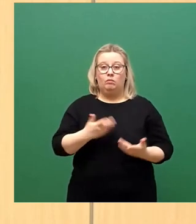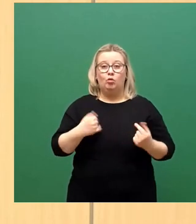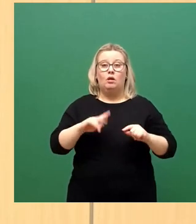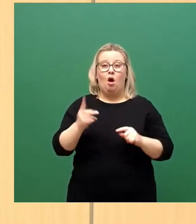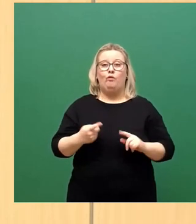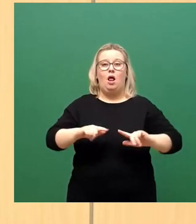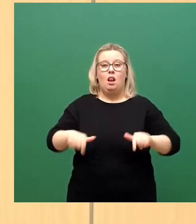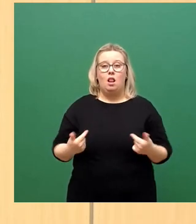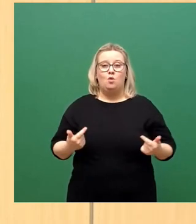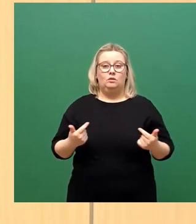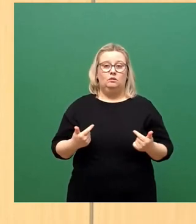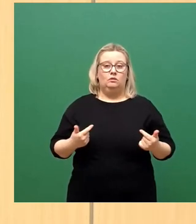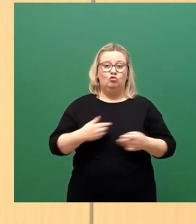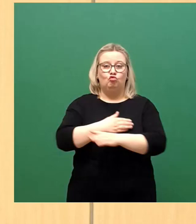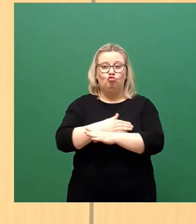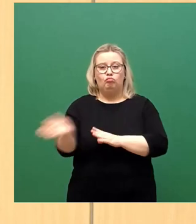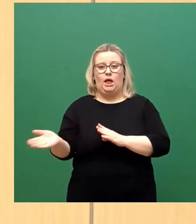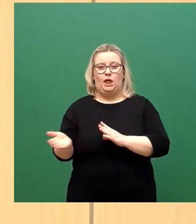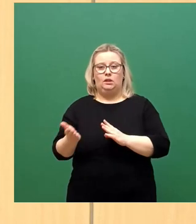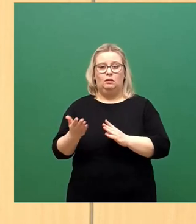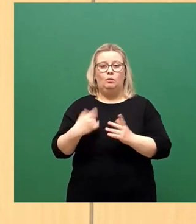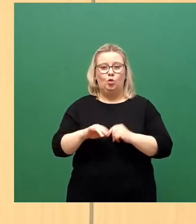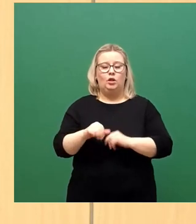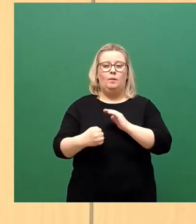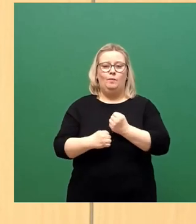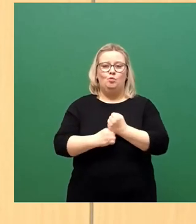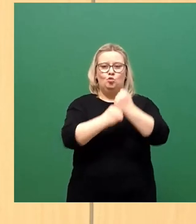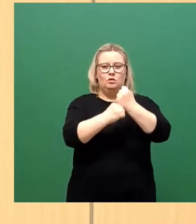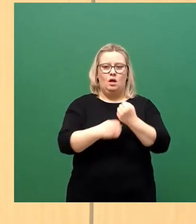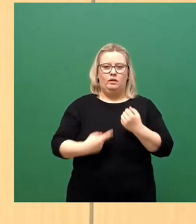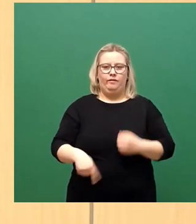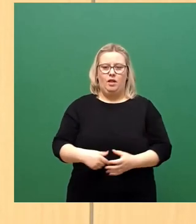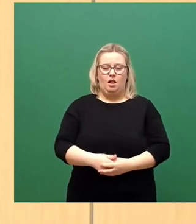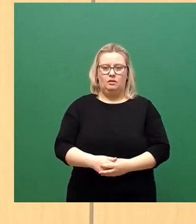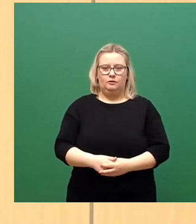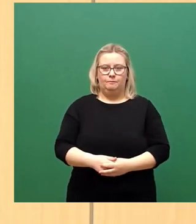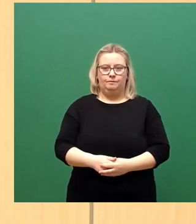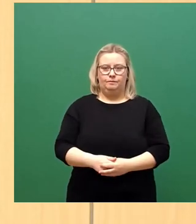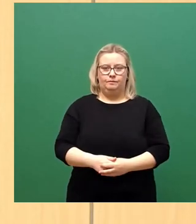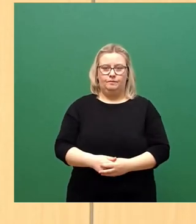Kampagne des sogenannten Boosterns. Auch zwei Jahre nach